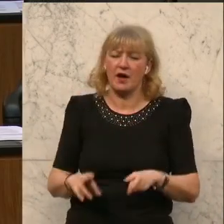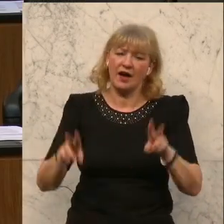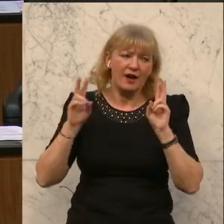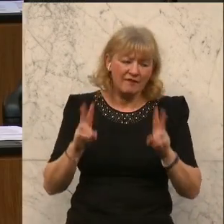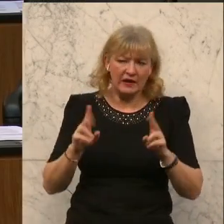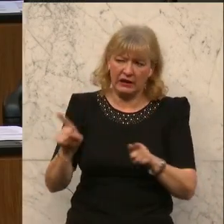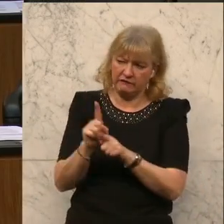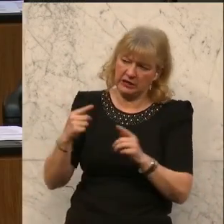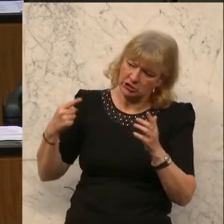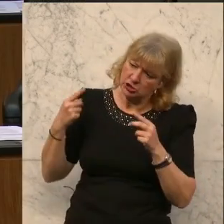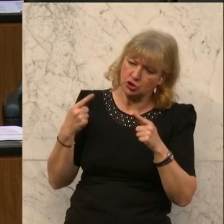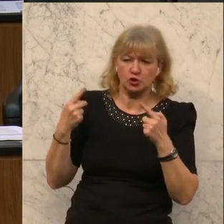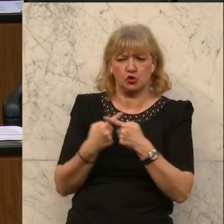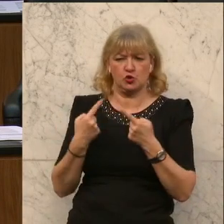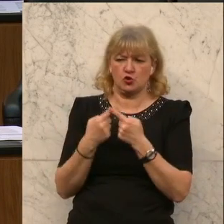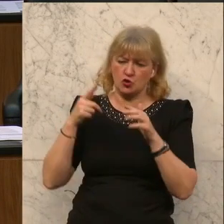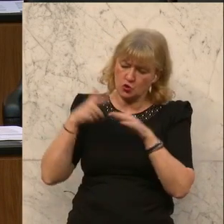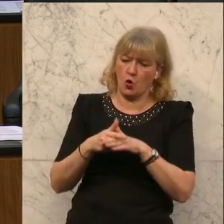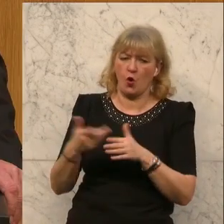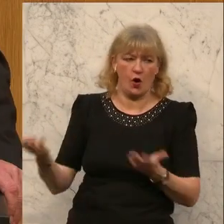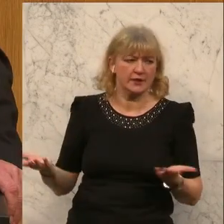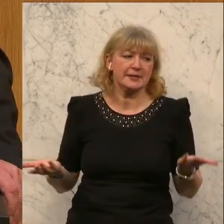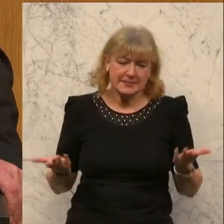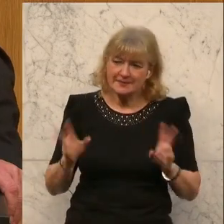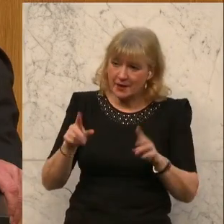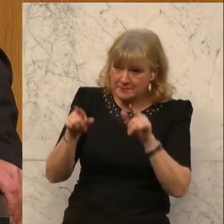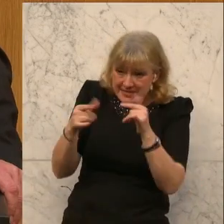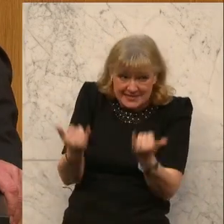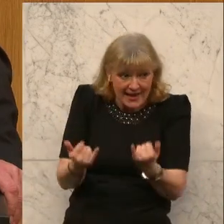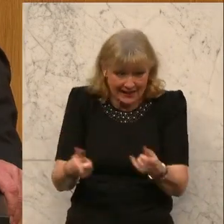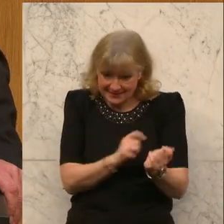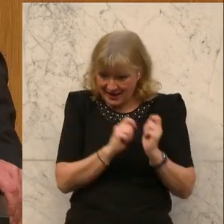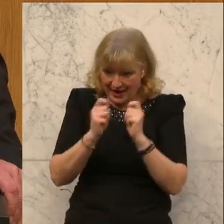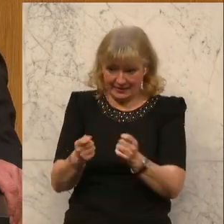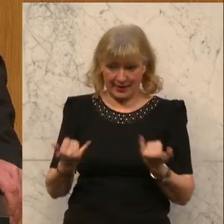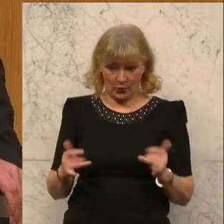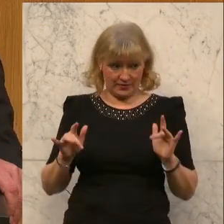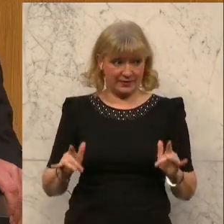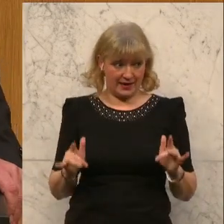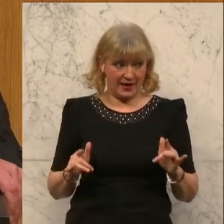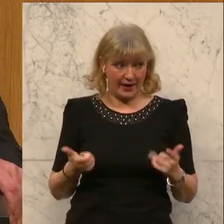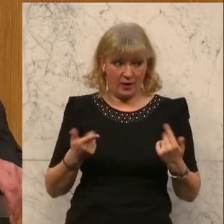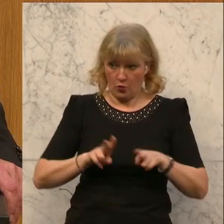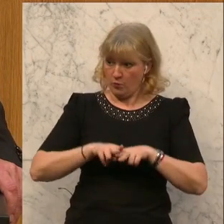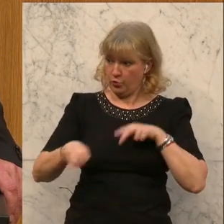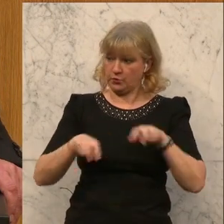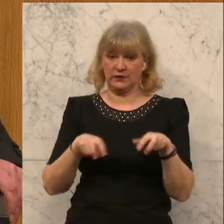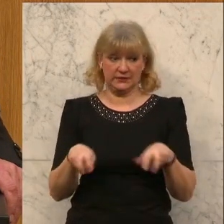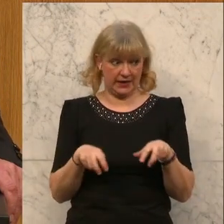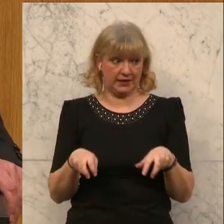ein Dorn im Auge. Den möchtest ihr ja eigentlich wirklich nicht haben, weil jetzt bei diesem Antrag, der heute ist, so ist ja auch die Bundesregierung,